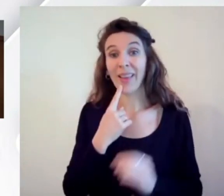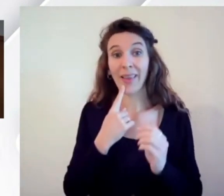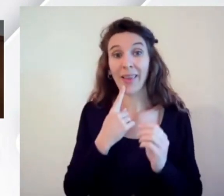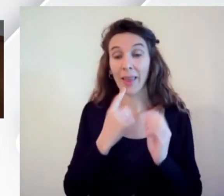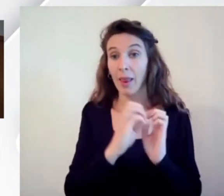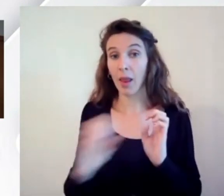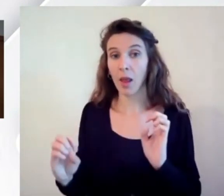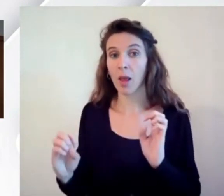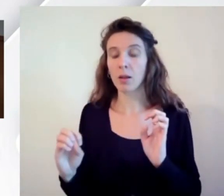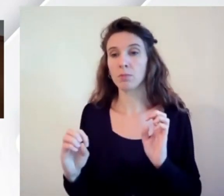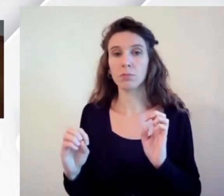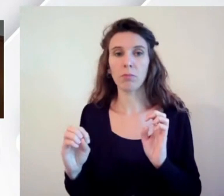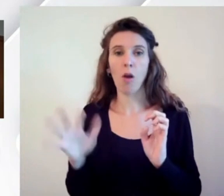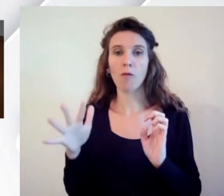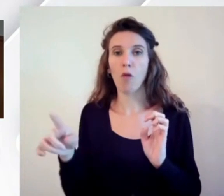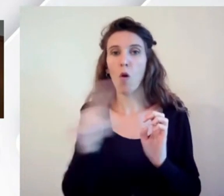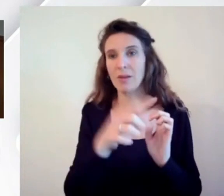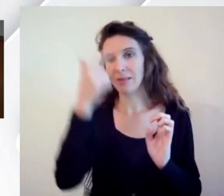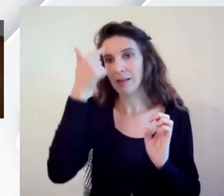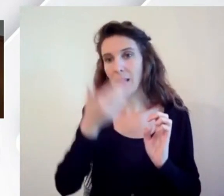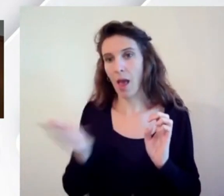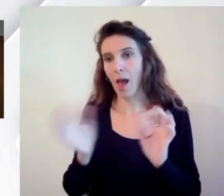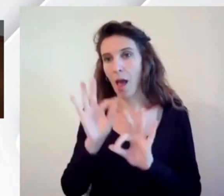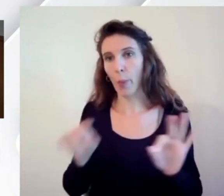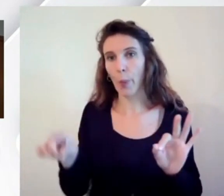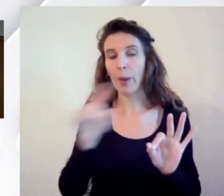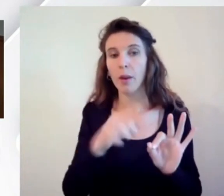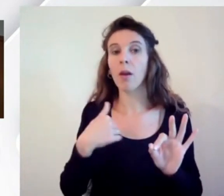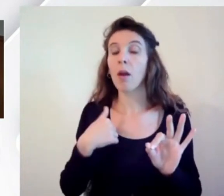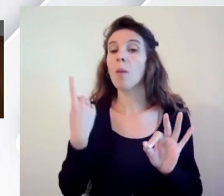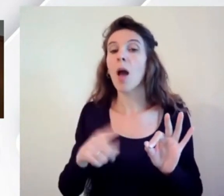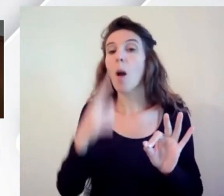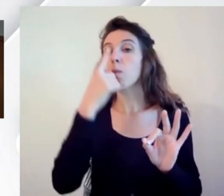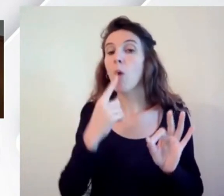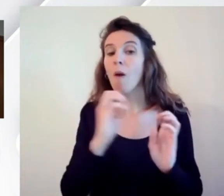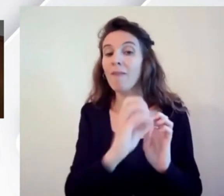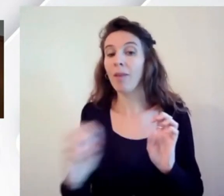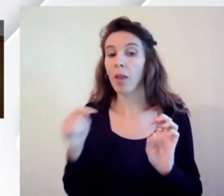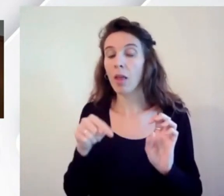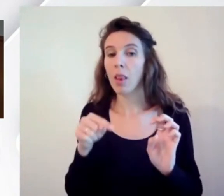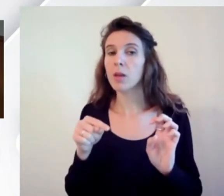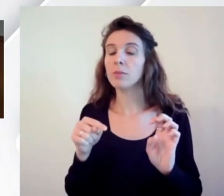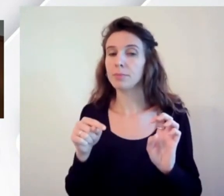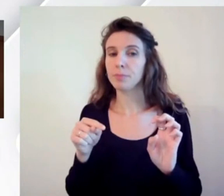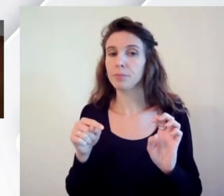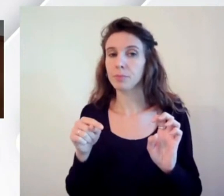come forse qualcuno di voi saprà anche delle di profili